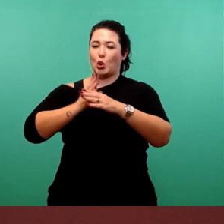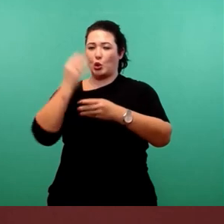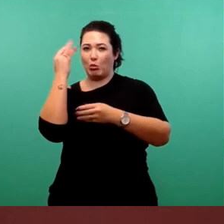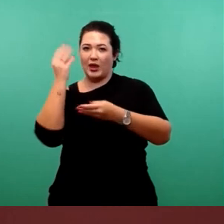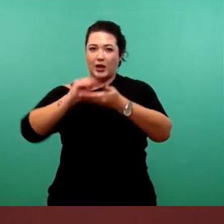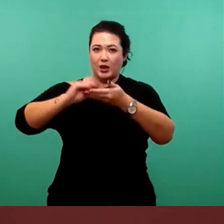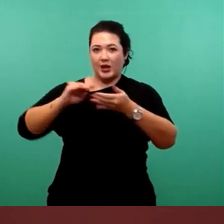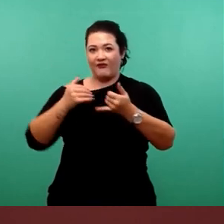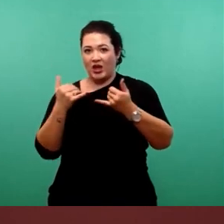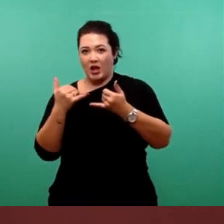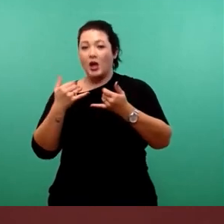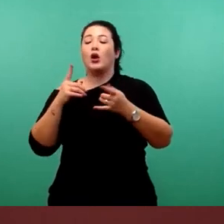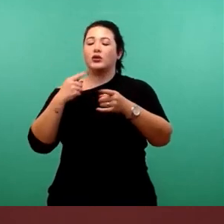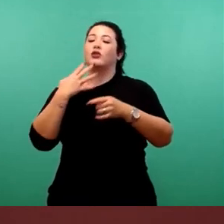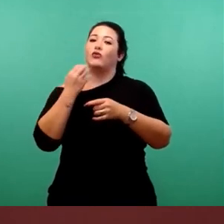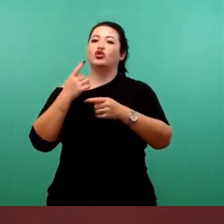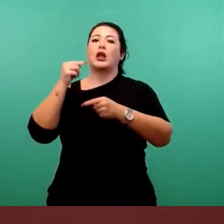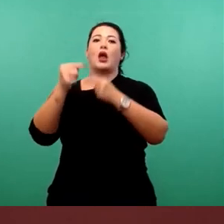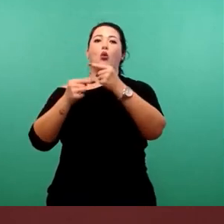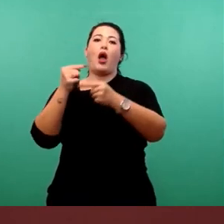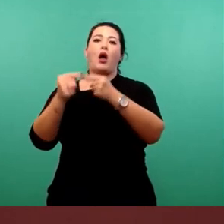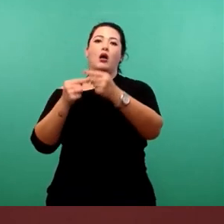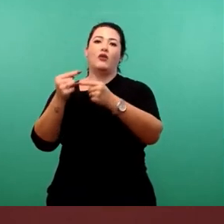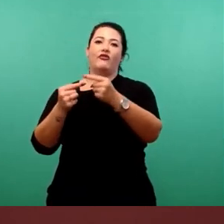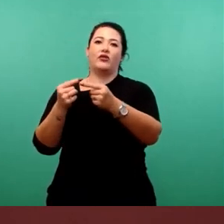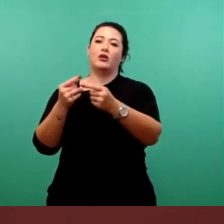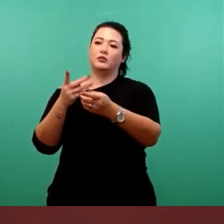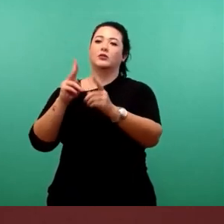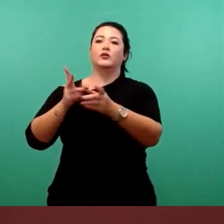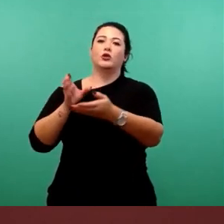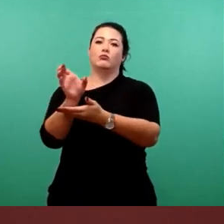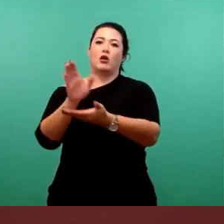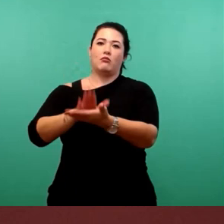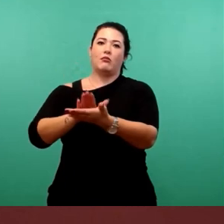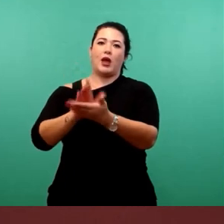von Geflüchteten Vorhaltekapazitäten, also Stand-by-Kapazitäten,